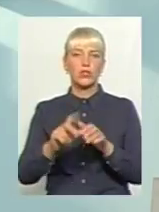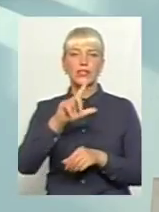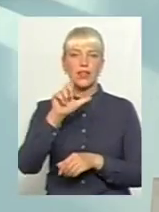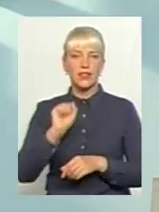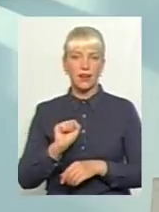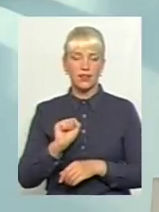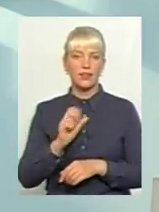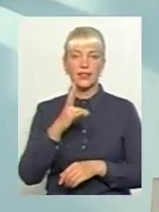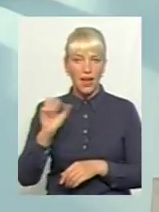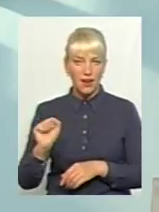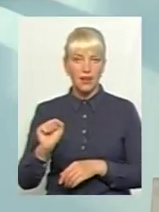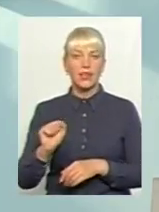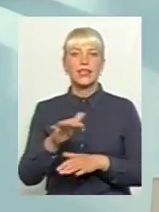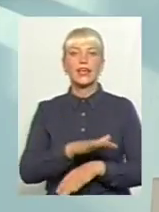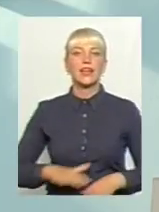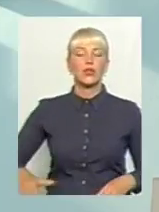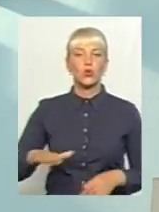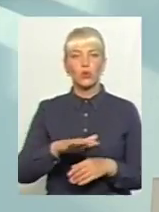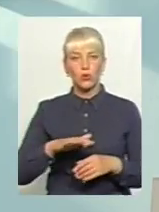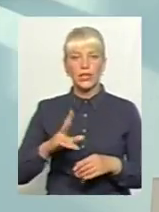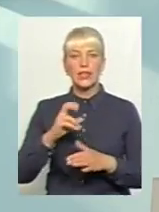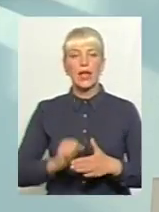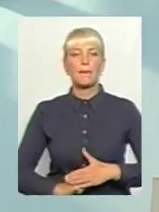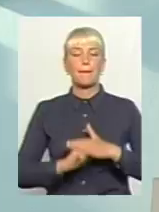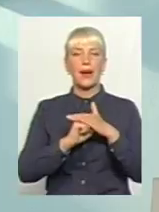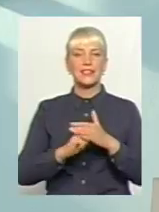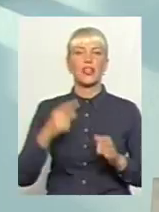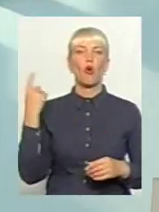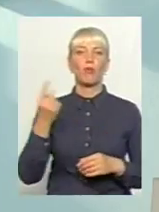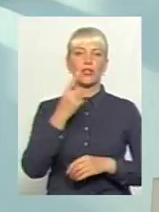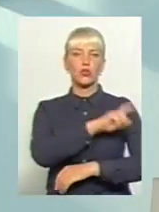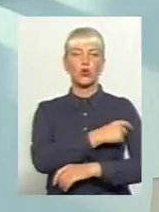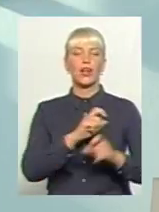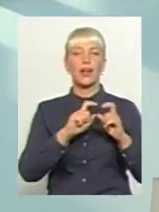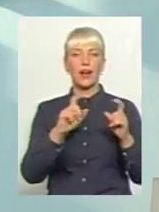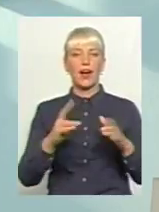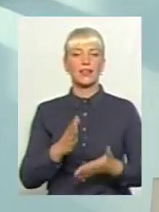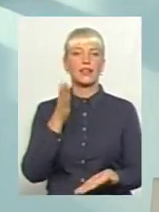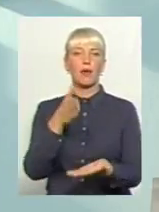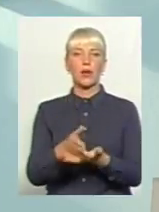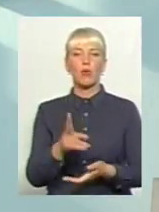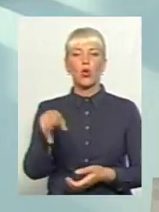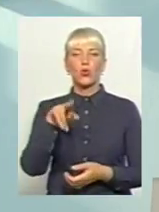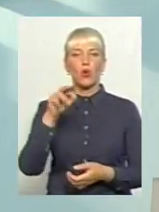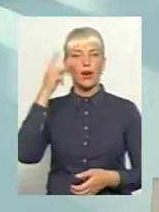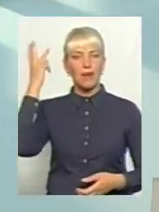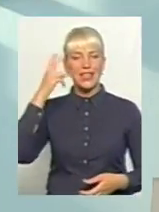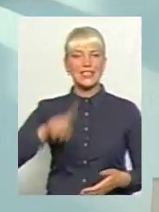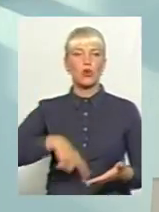території, на базі обласної лікарні, напряму до Хмельницького міського,